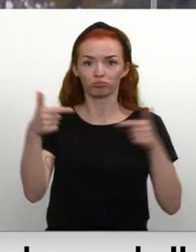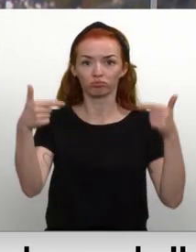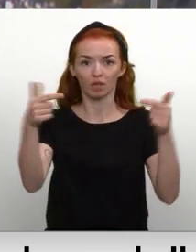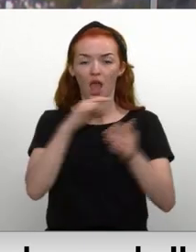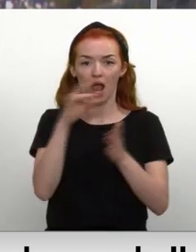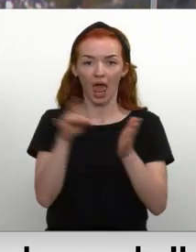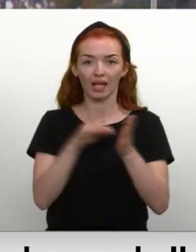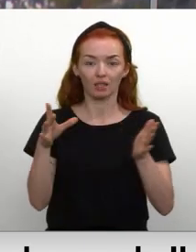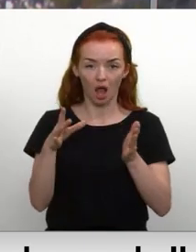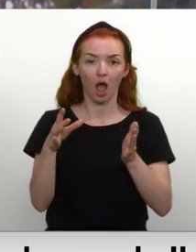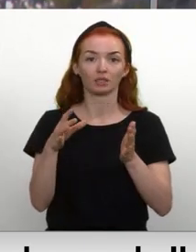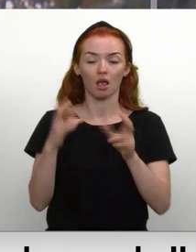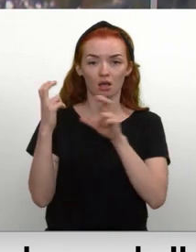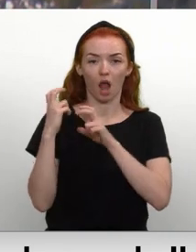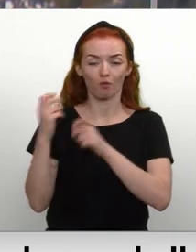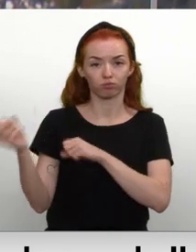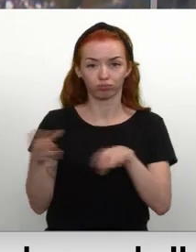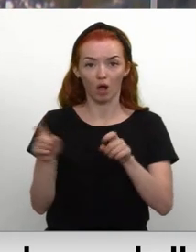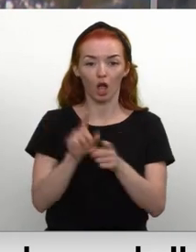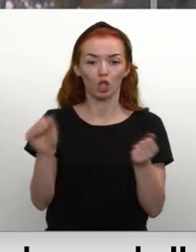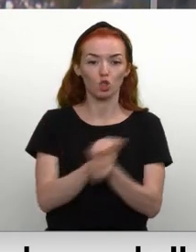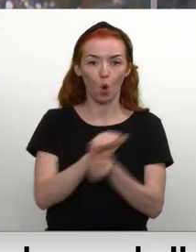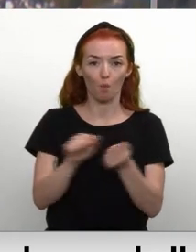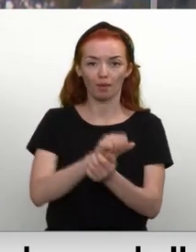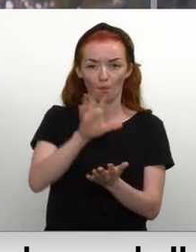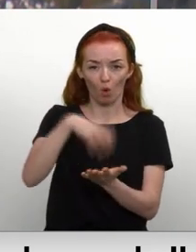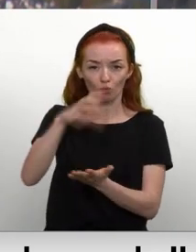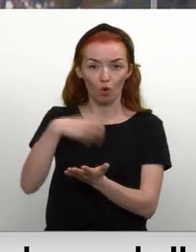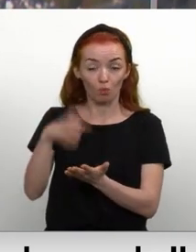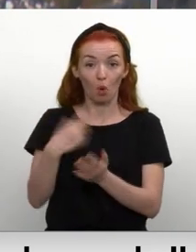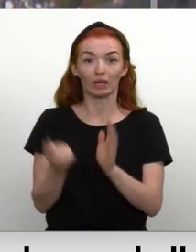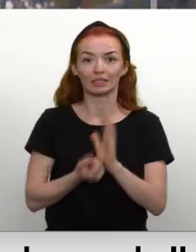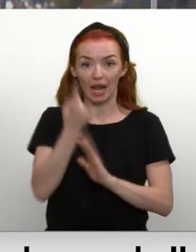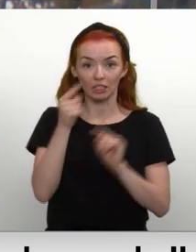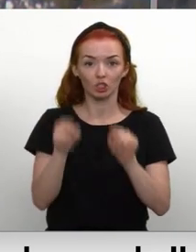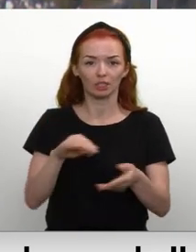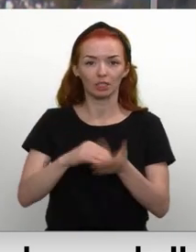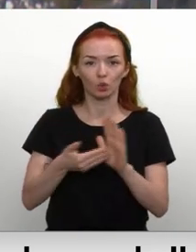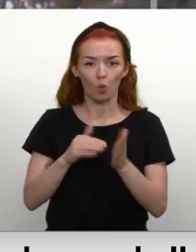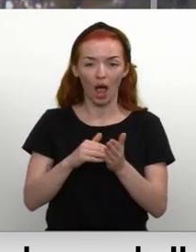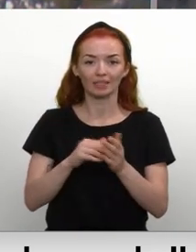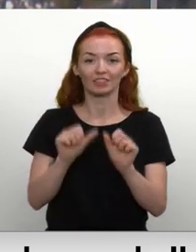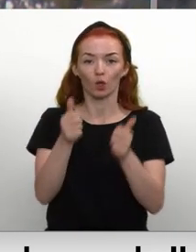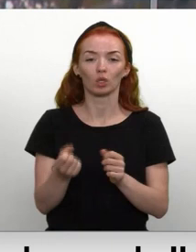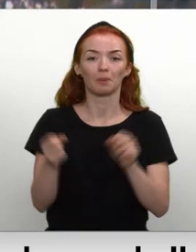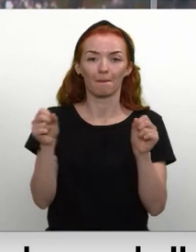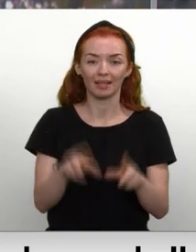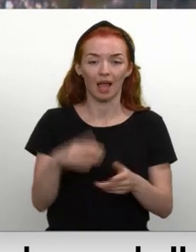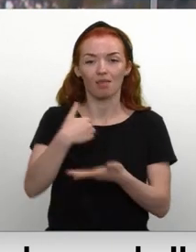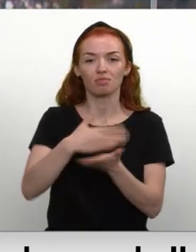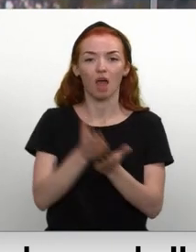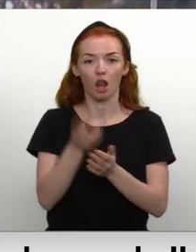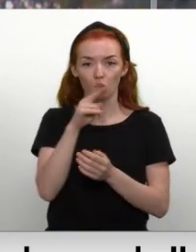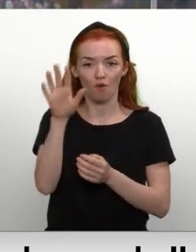elektroniskā kravu reģistrāciju un personālu dokumentu nolasītāji. Bēlāk izrādījās, ka šī situācija veidota speciāli kā daļa no valsts